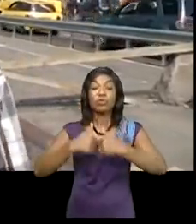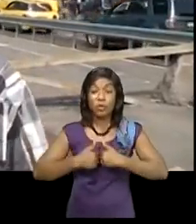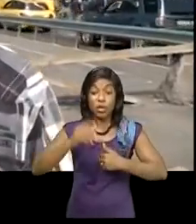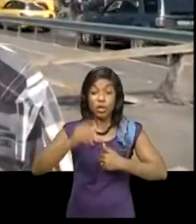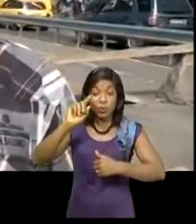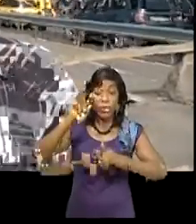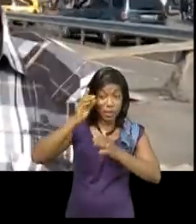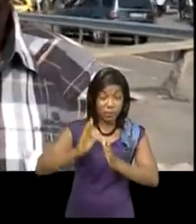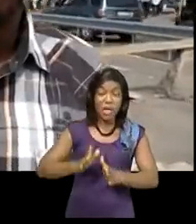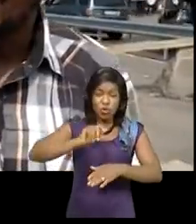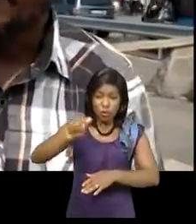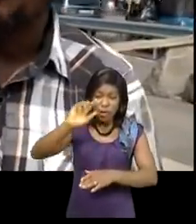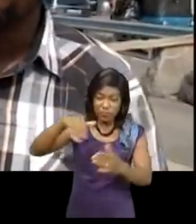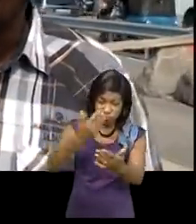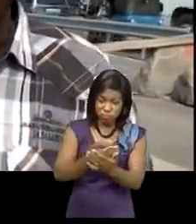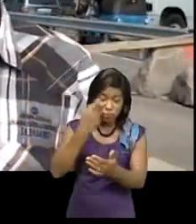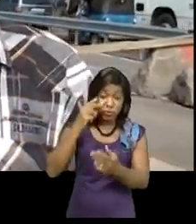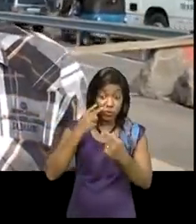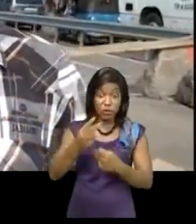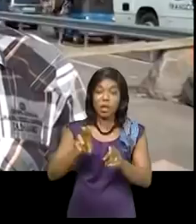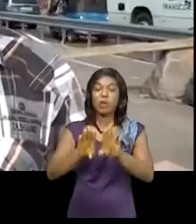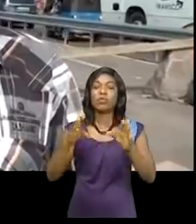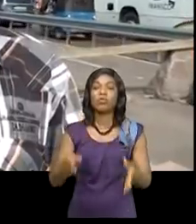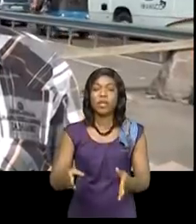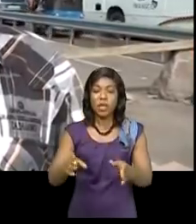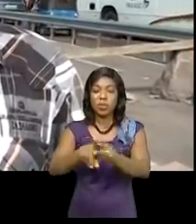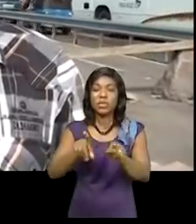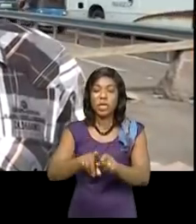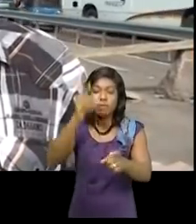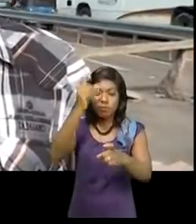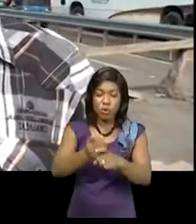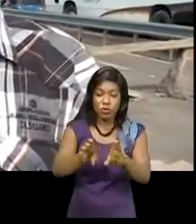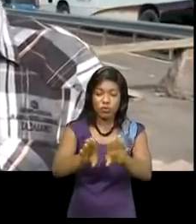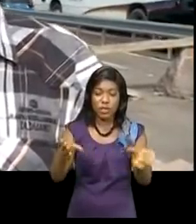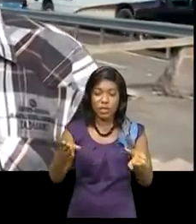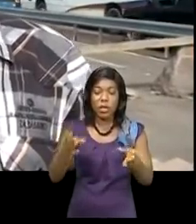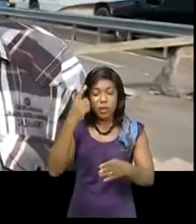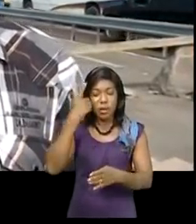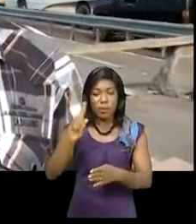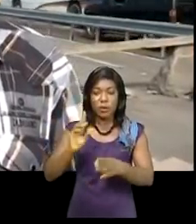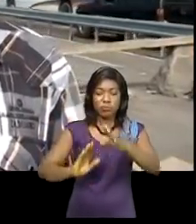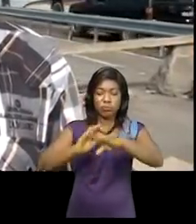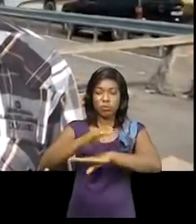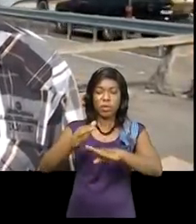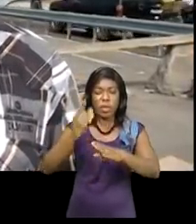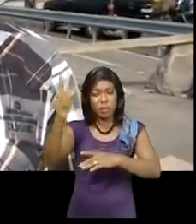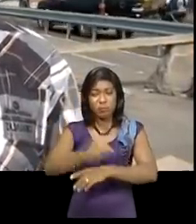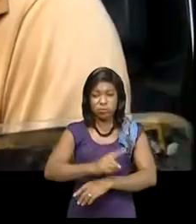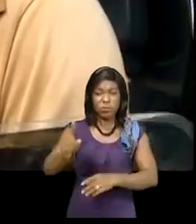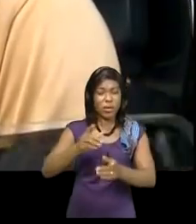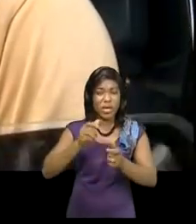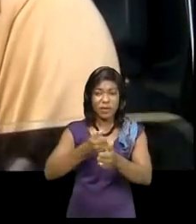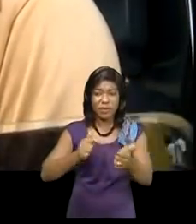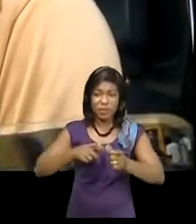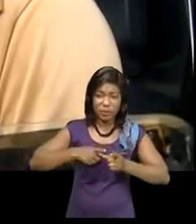gouvernement descende sur le terrain pour ouvrir, lancer un mot d'ouverture afin que les passages soient calmes pour éviter les embouteillages.